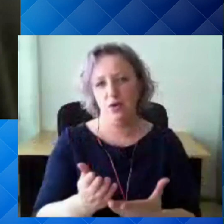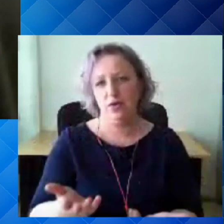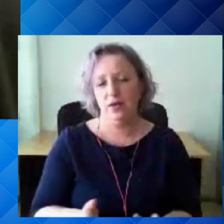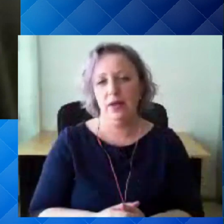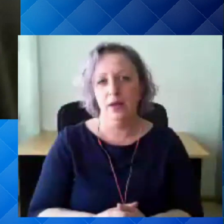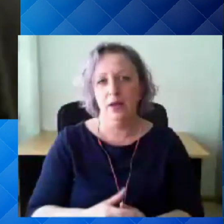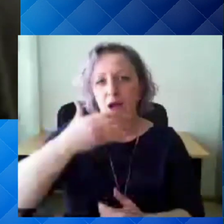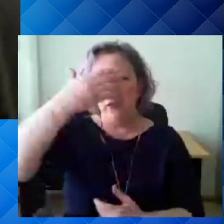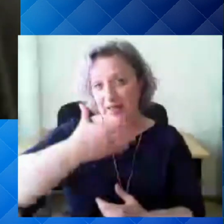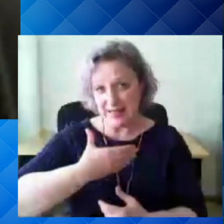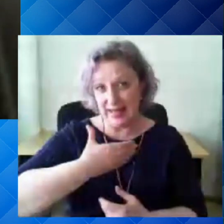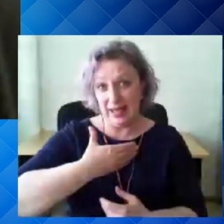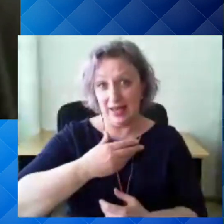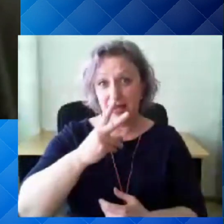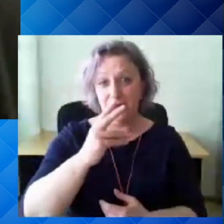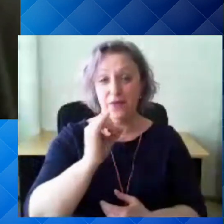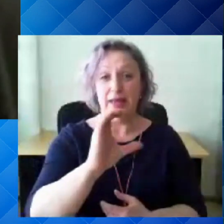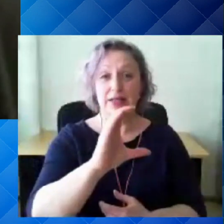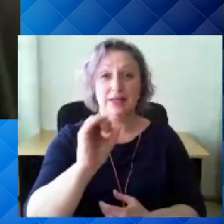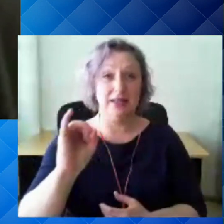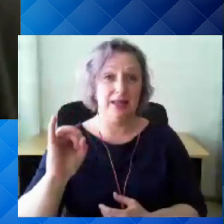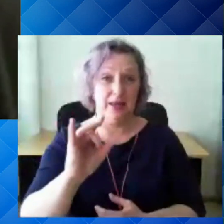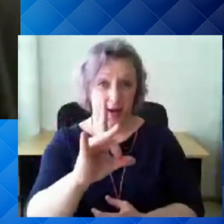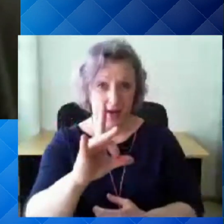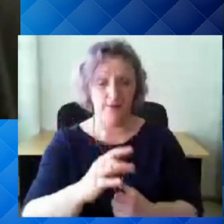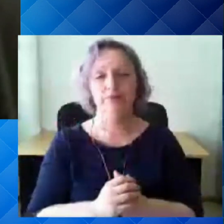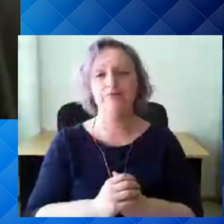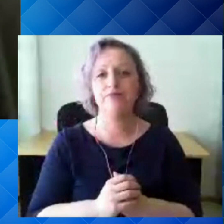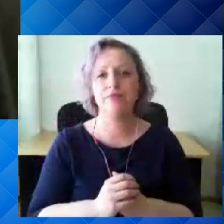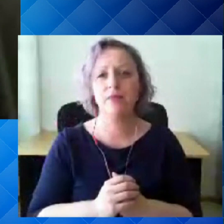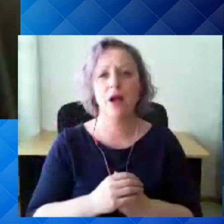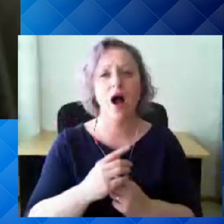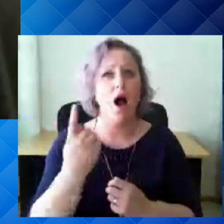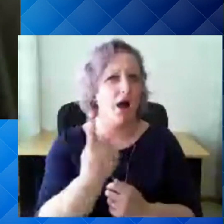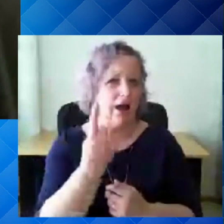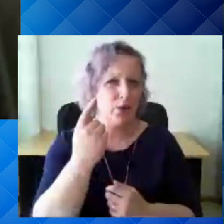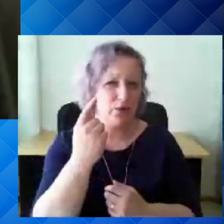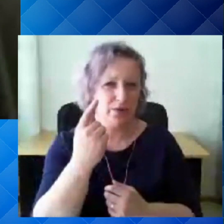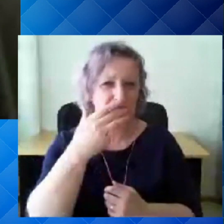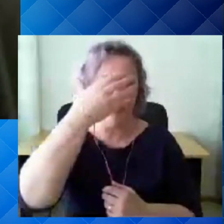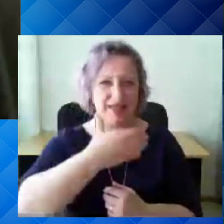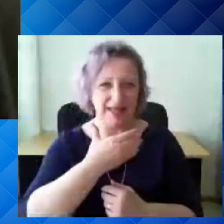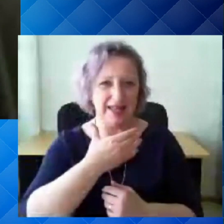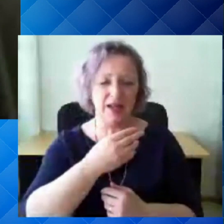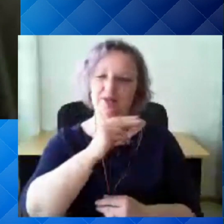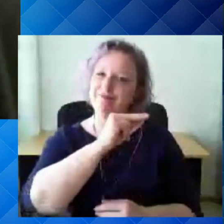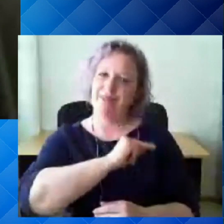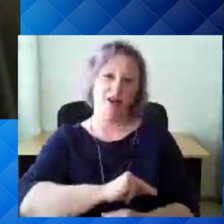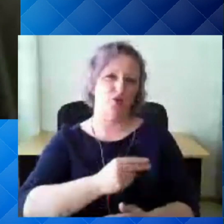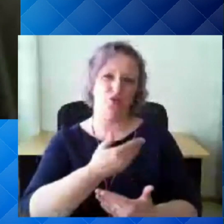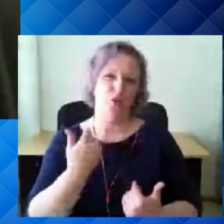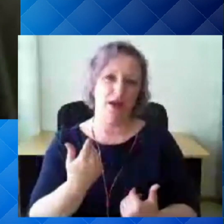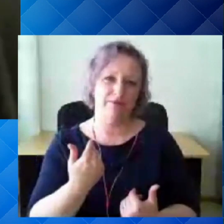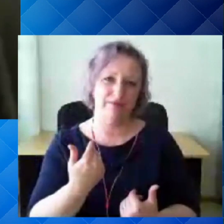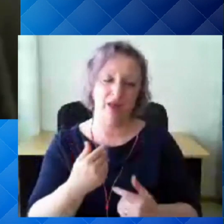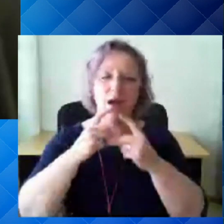Visiiride kohta nii palju, et ainu üksi visiiri kandmine ei ole efektiivne, et mask